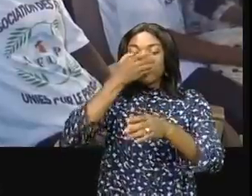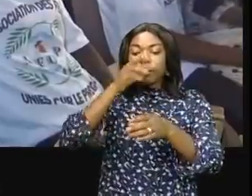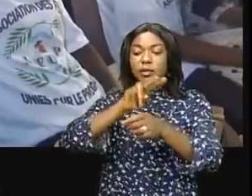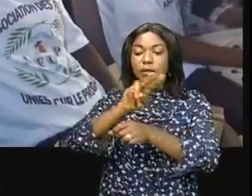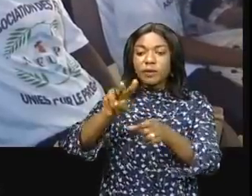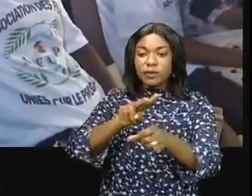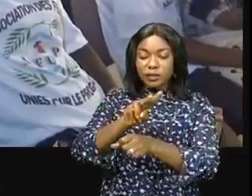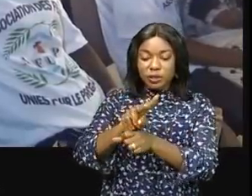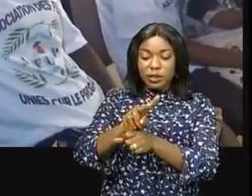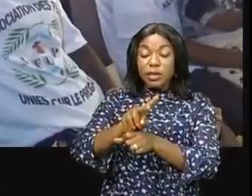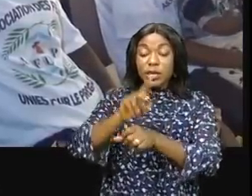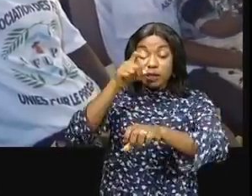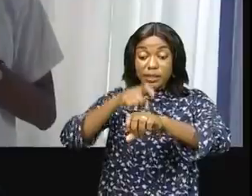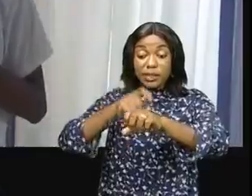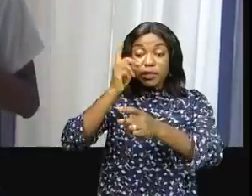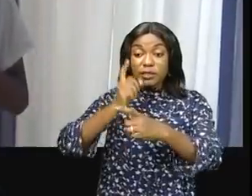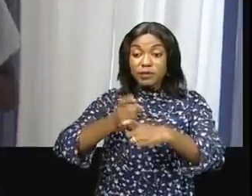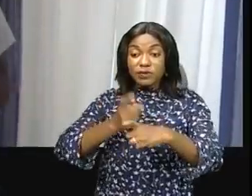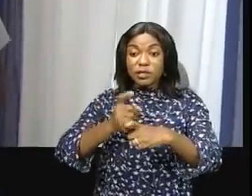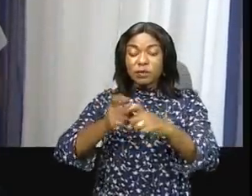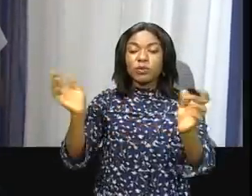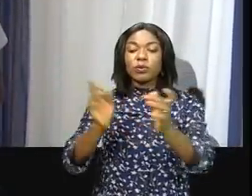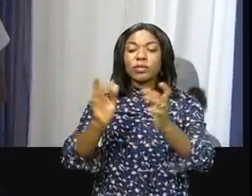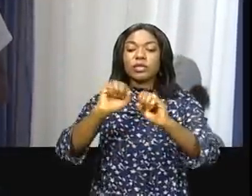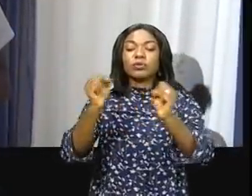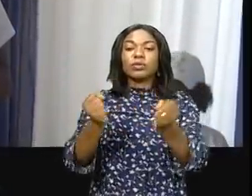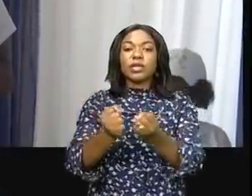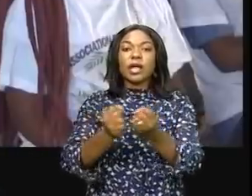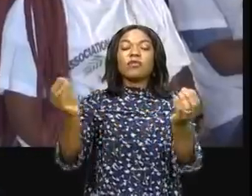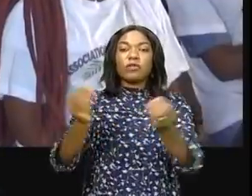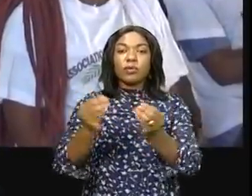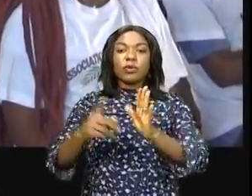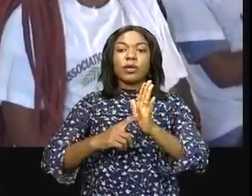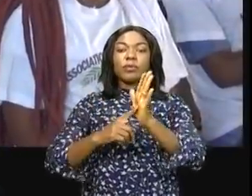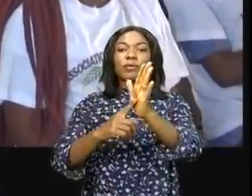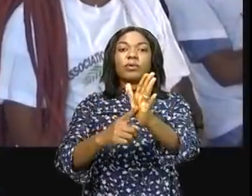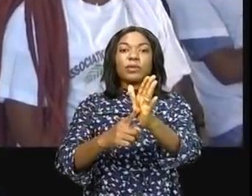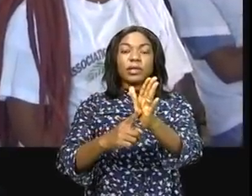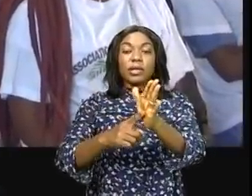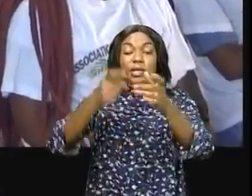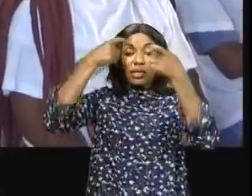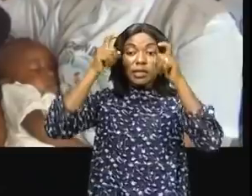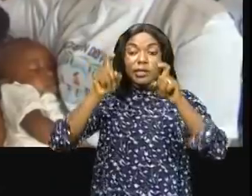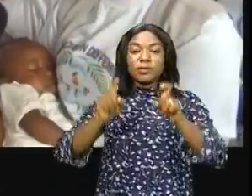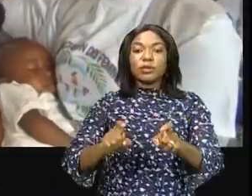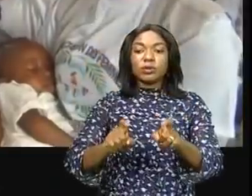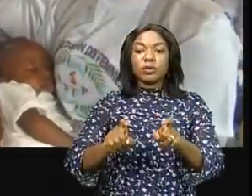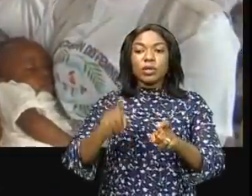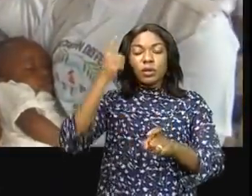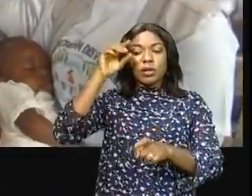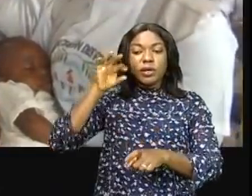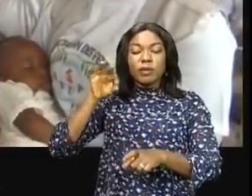coronavirus, période difficile pour les contacts sociaux. Ce qui démontre à suffisance la détermination et l'intérêt de